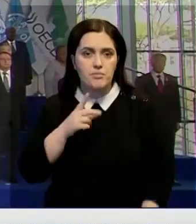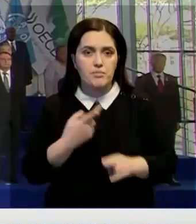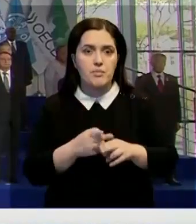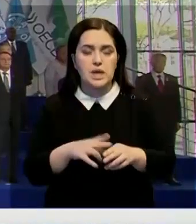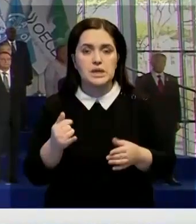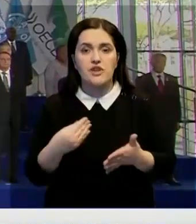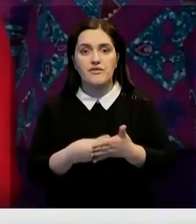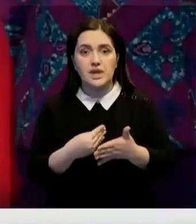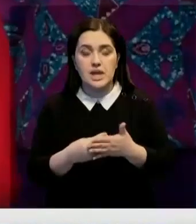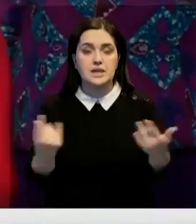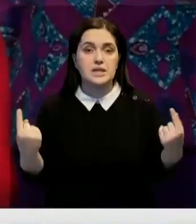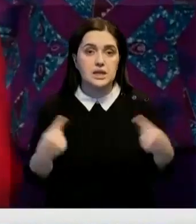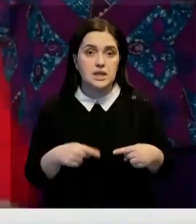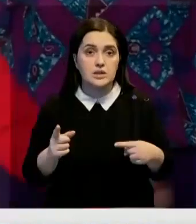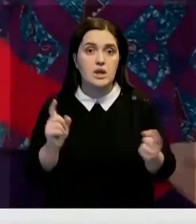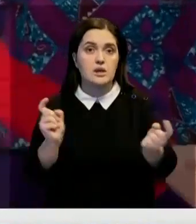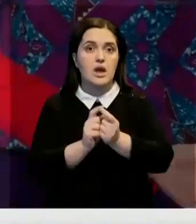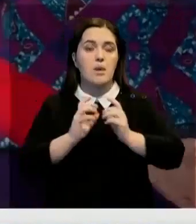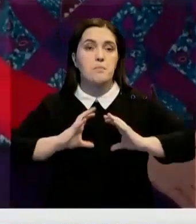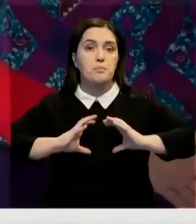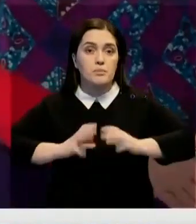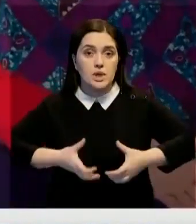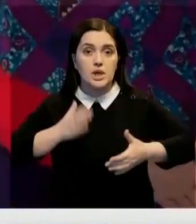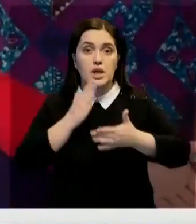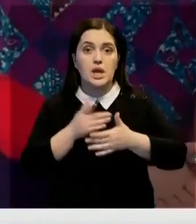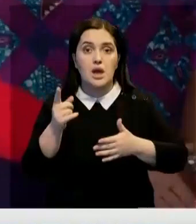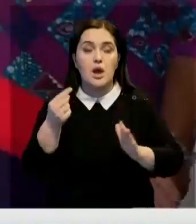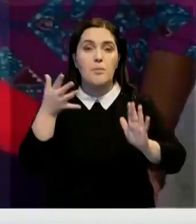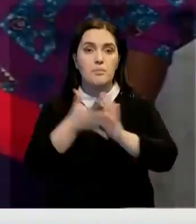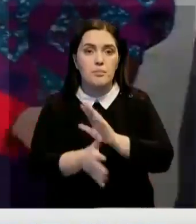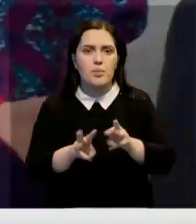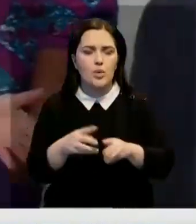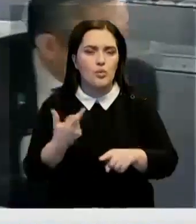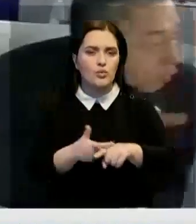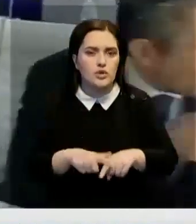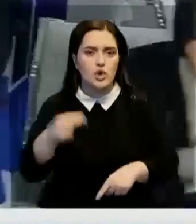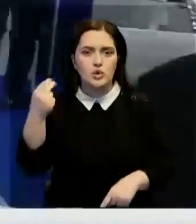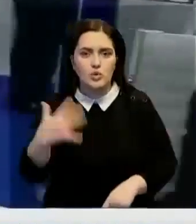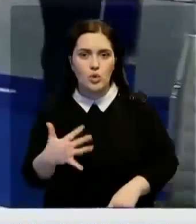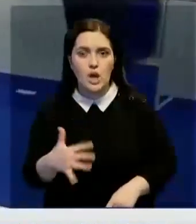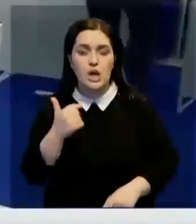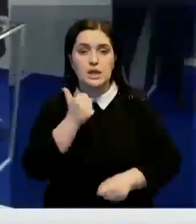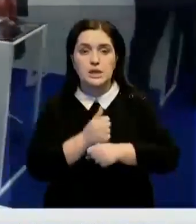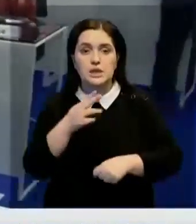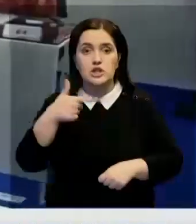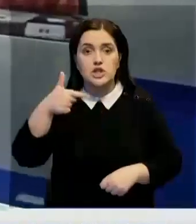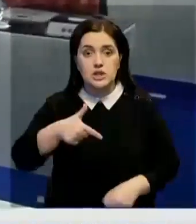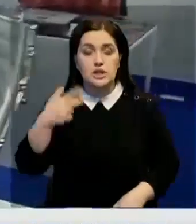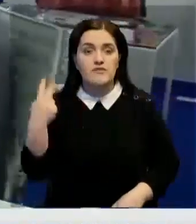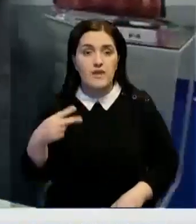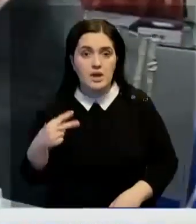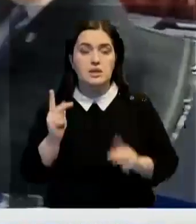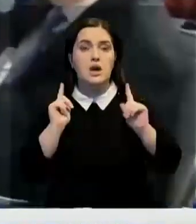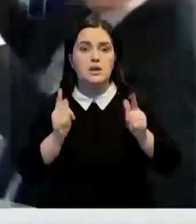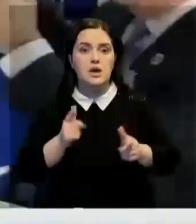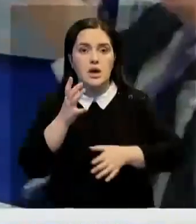финансовый кризис, с которым столкнулся мир. Пандемия обходится правительством очень дорого, поэтому лидеры G20 одобрили международное